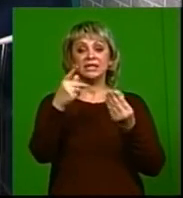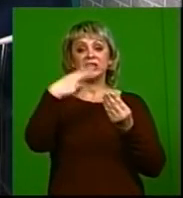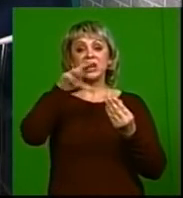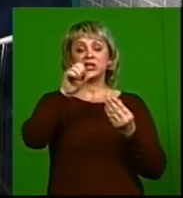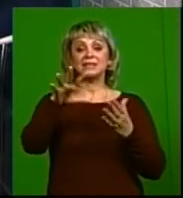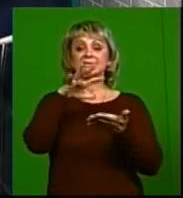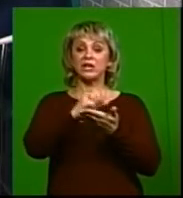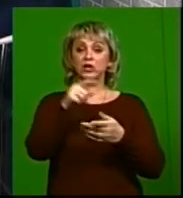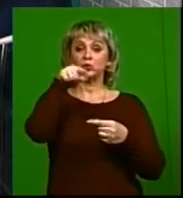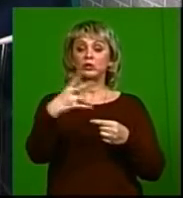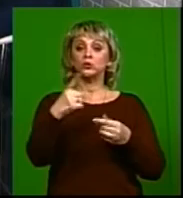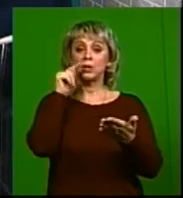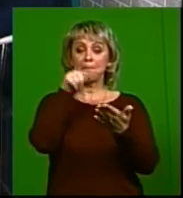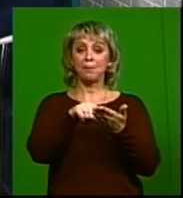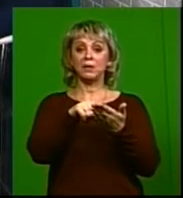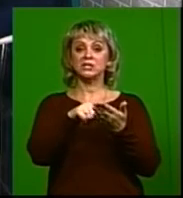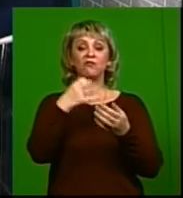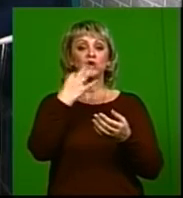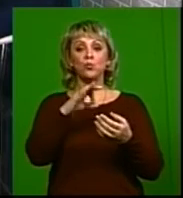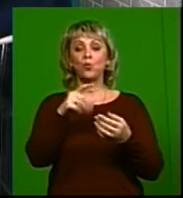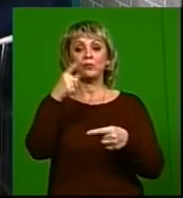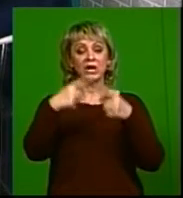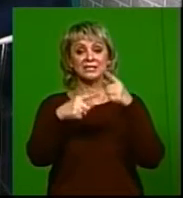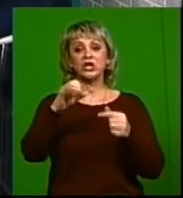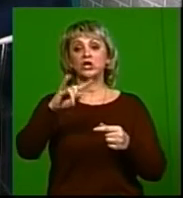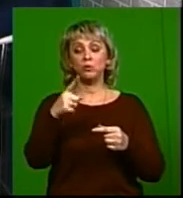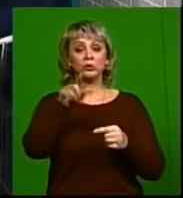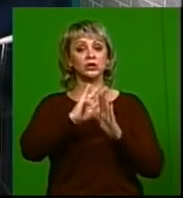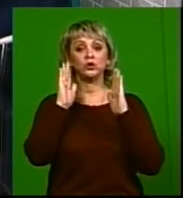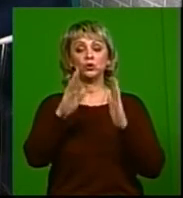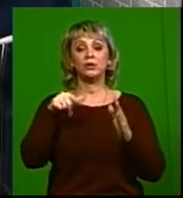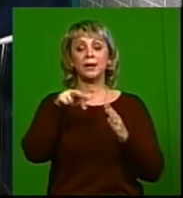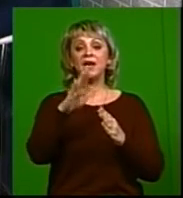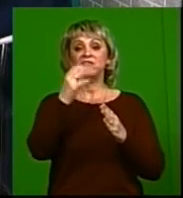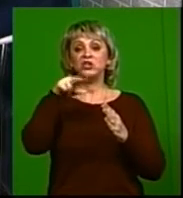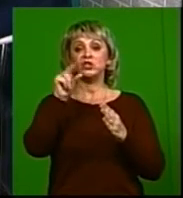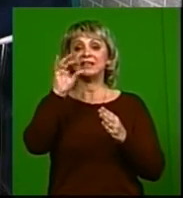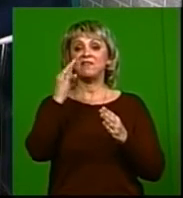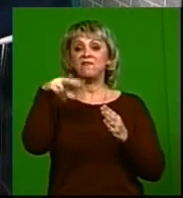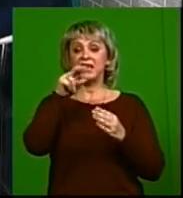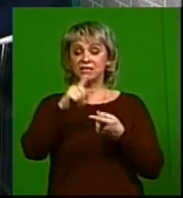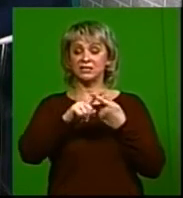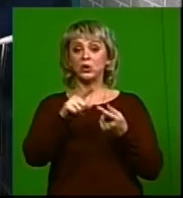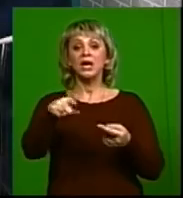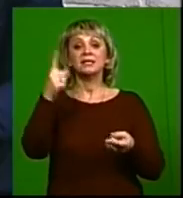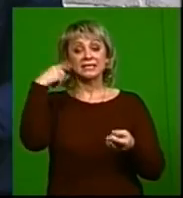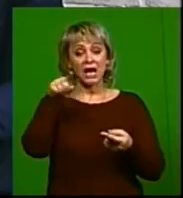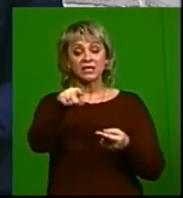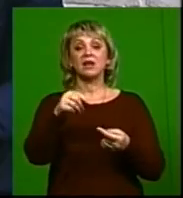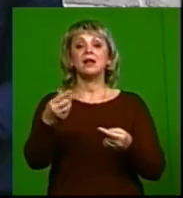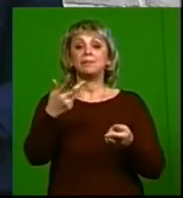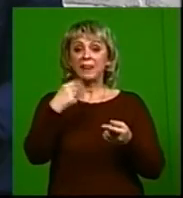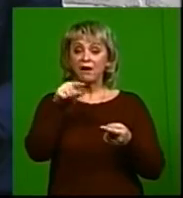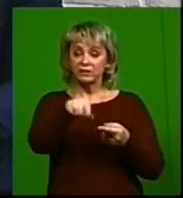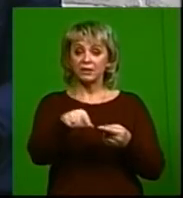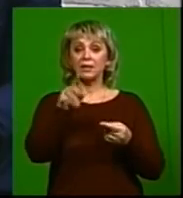куда можно, собственно, попасть любому родителю и его ребёнку, и не только по теме ВИЧ-инфекция, получить знания и навыки сохранения своего